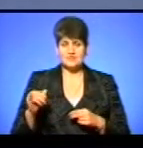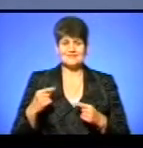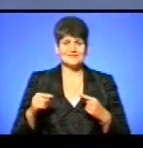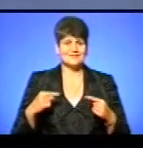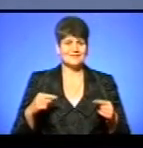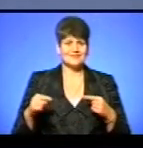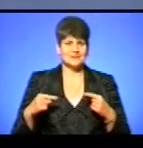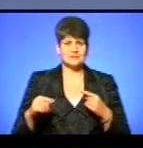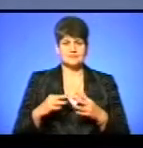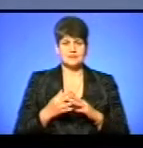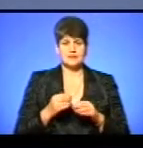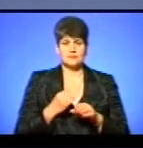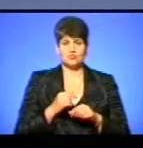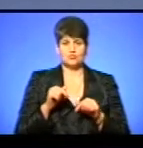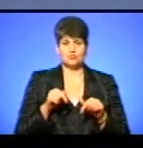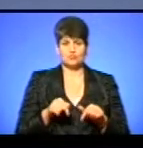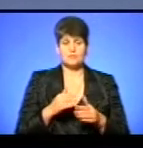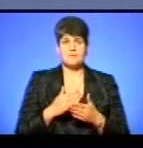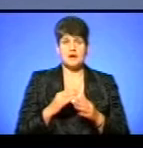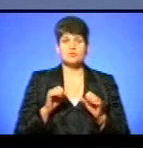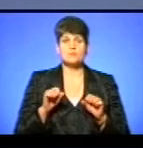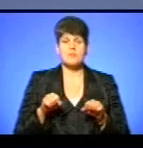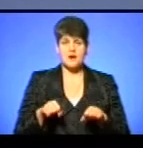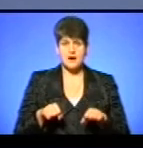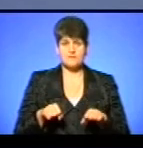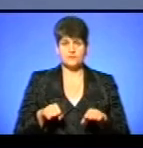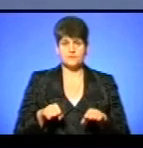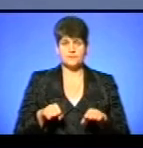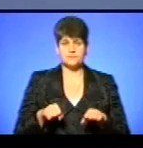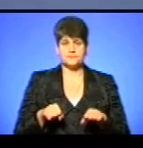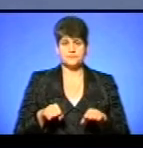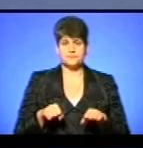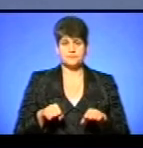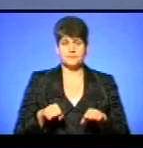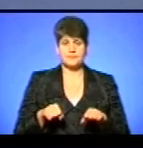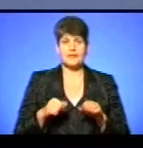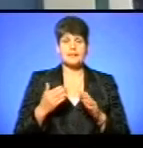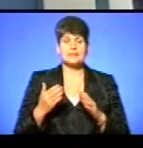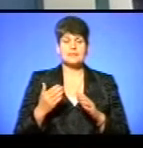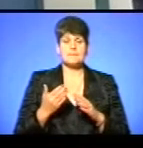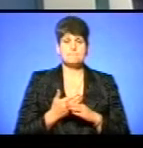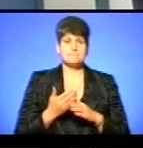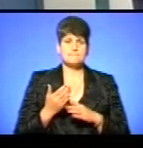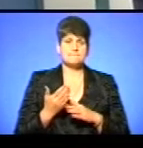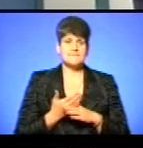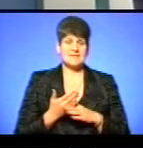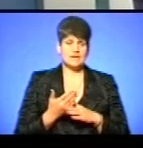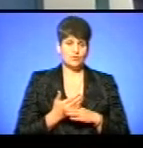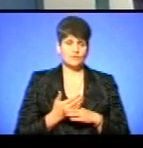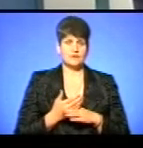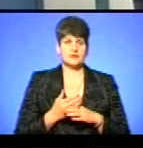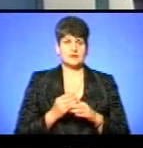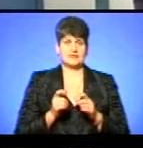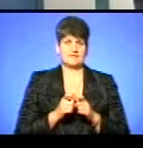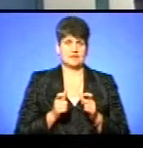адміністративних пунктів, які тут працюють, мають право. Учні-студенти на пільговий студентський і учнівський